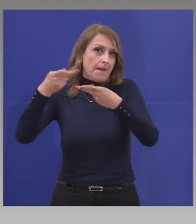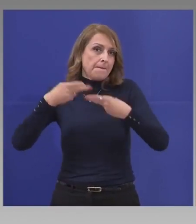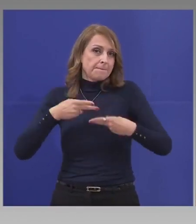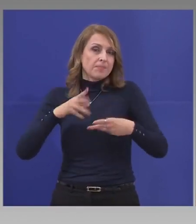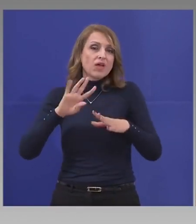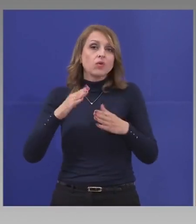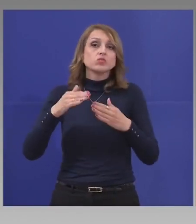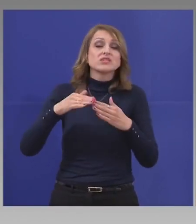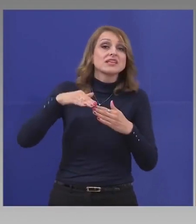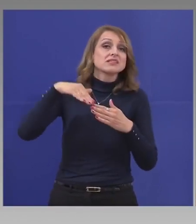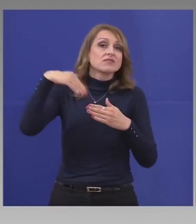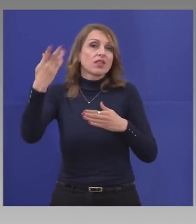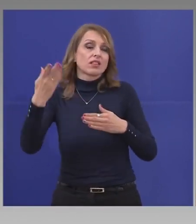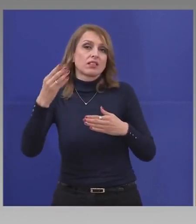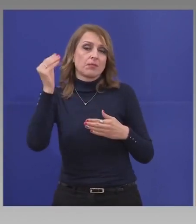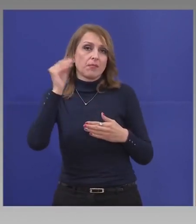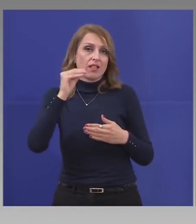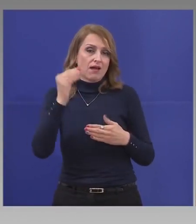извън България.